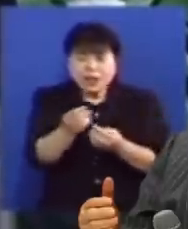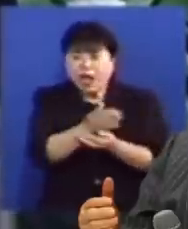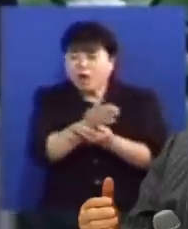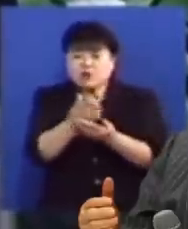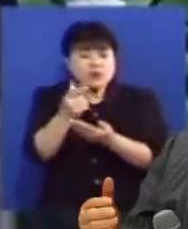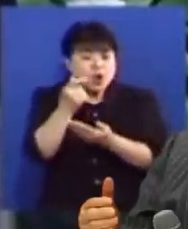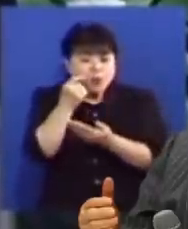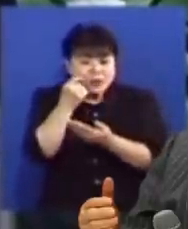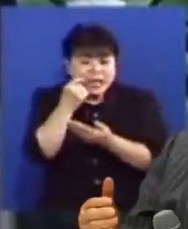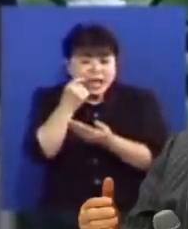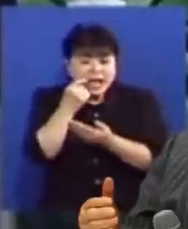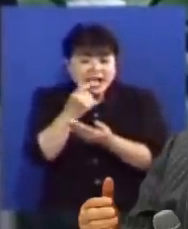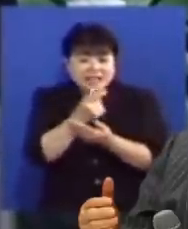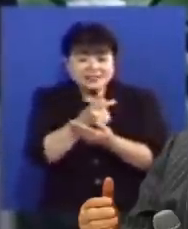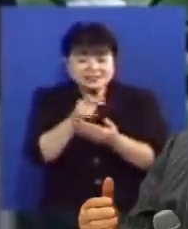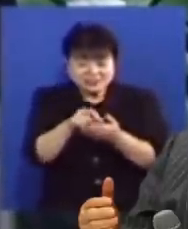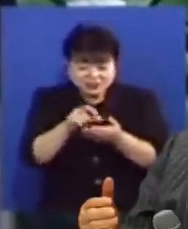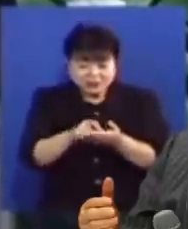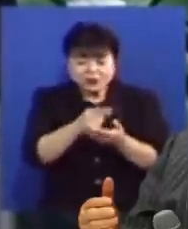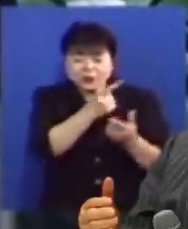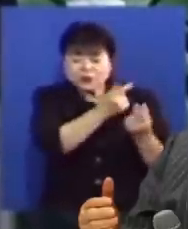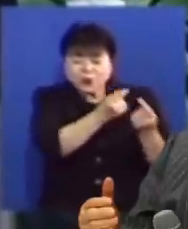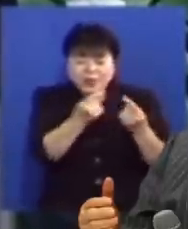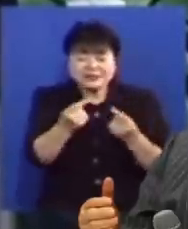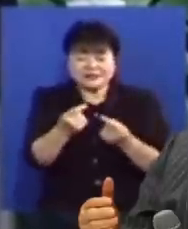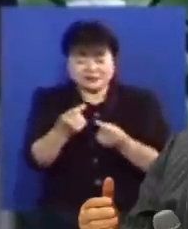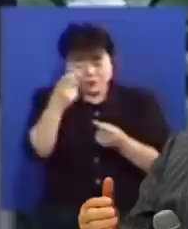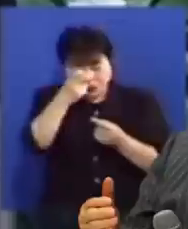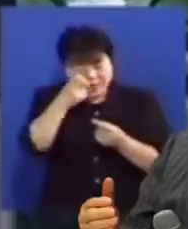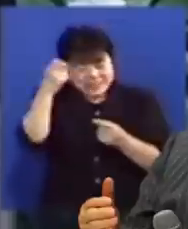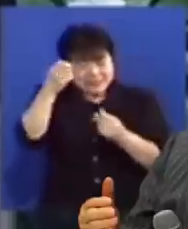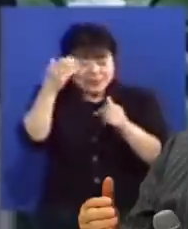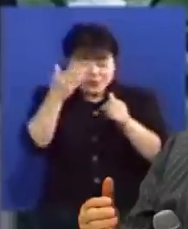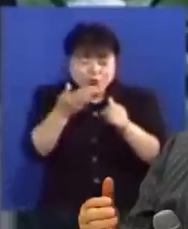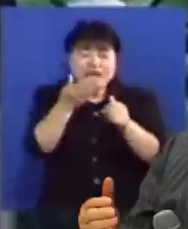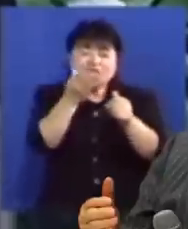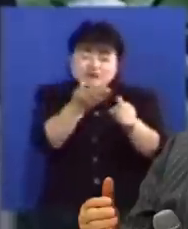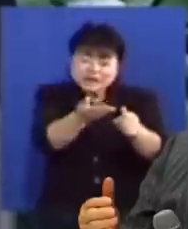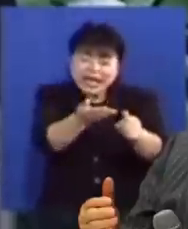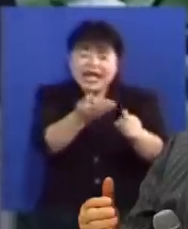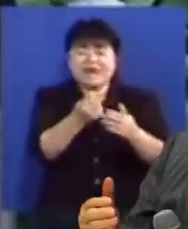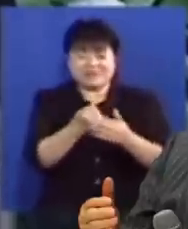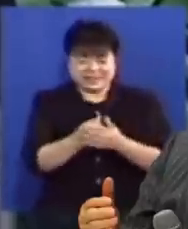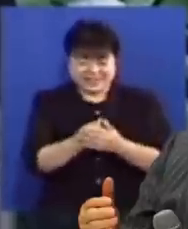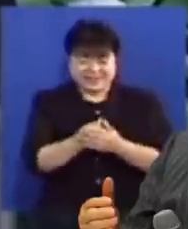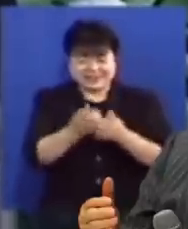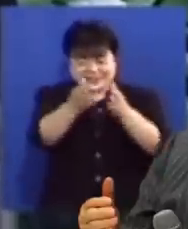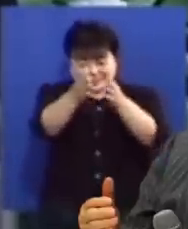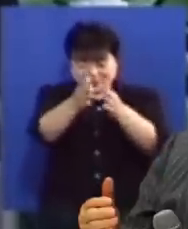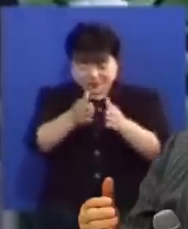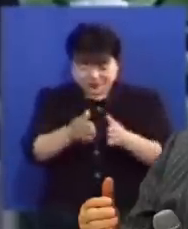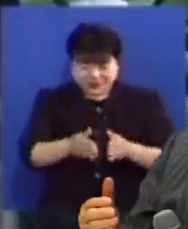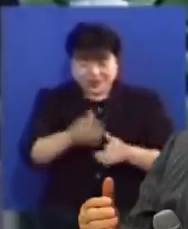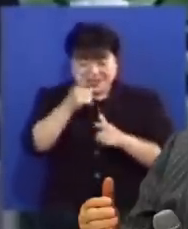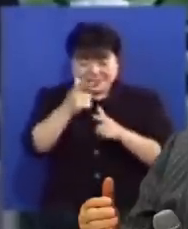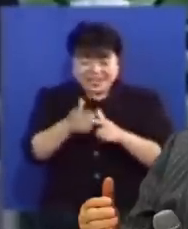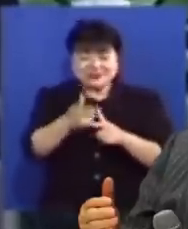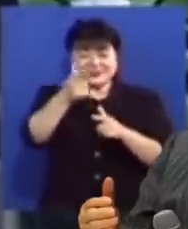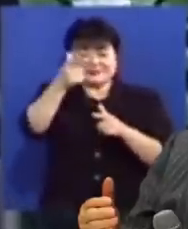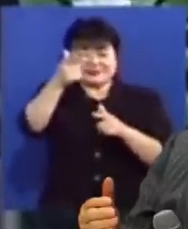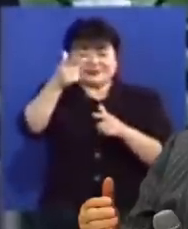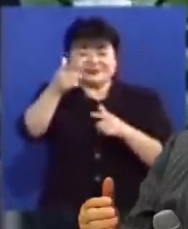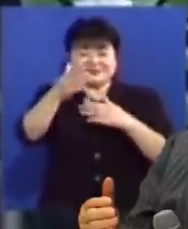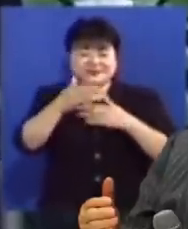똑같은 보혜사를 보낸다 그러므로 보혜사 성령이 오셨기 때문에 그를 통해서 예수님은